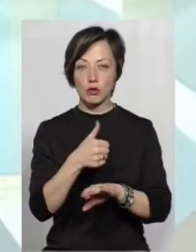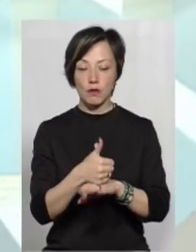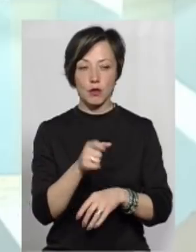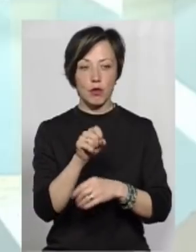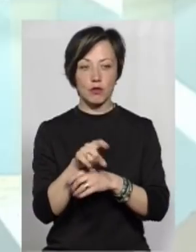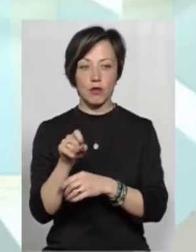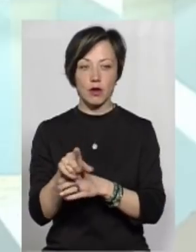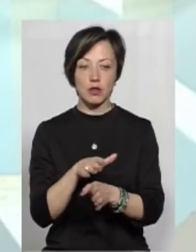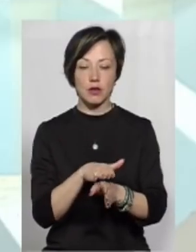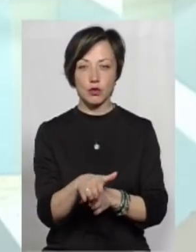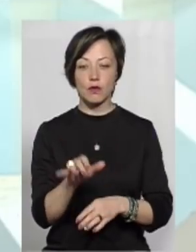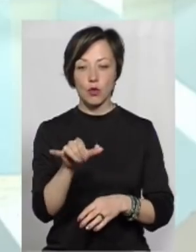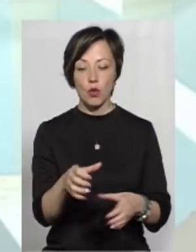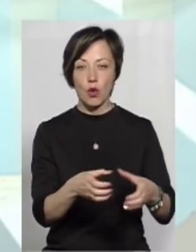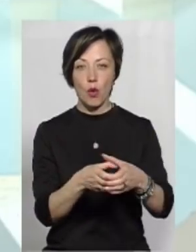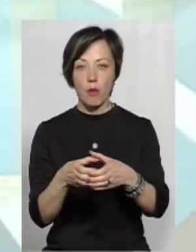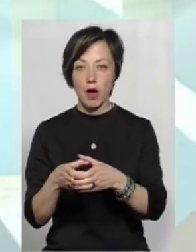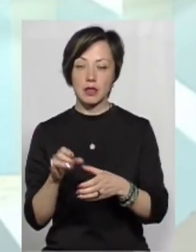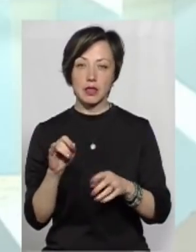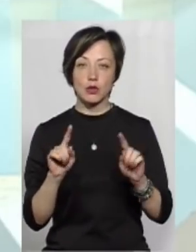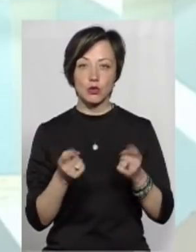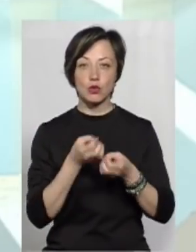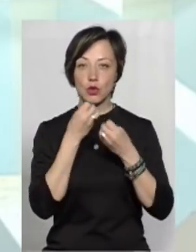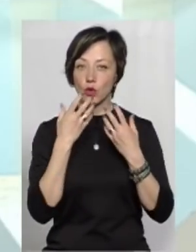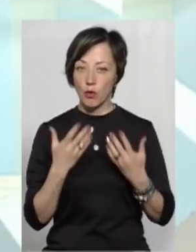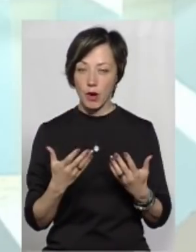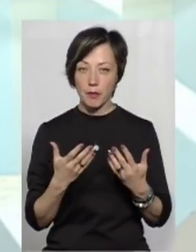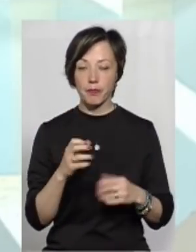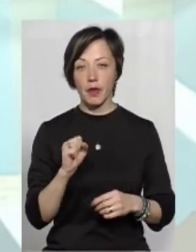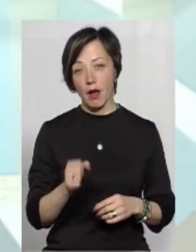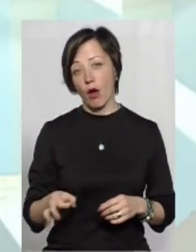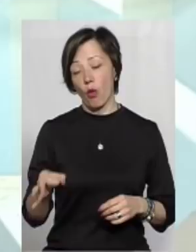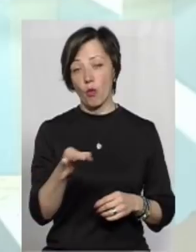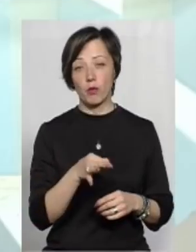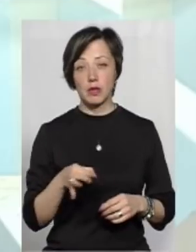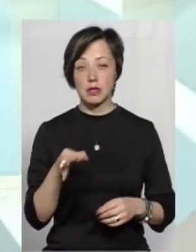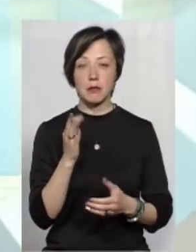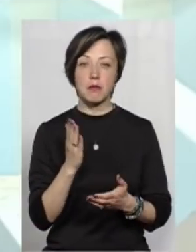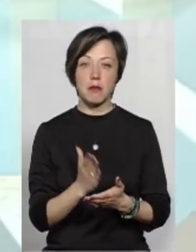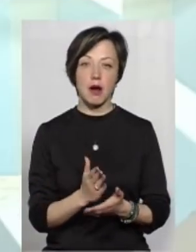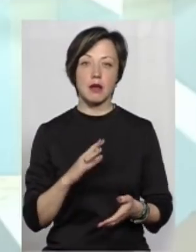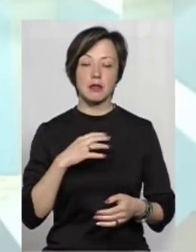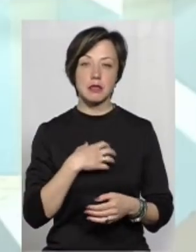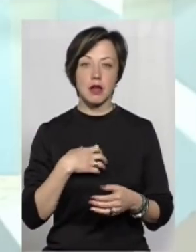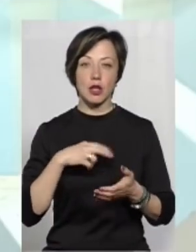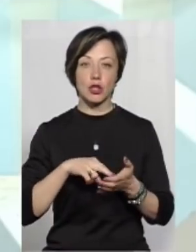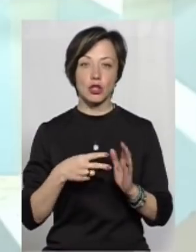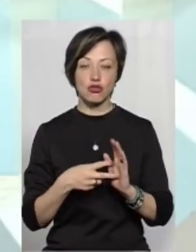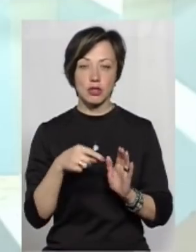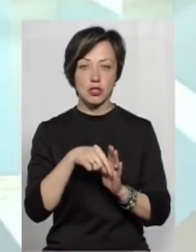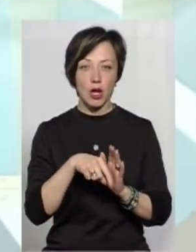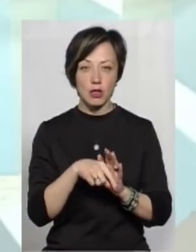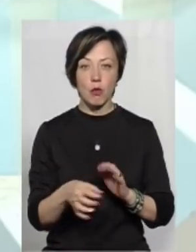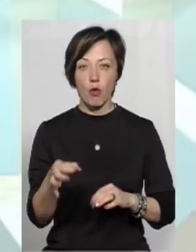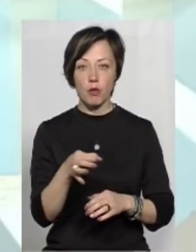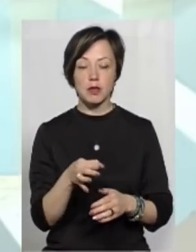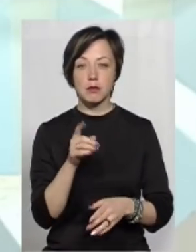повноваження реалізовуються в громадах, і це дуже добре. А область має стратегічний характер, тому